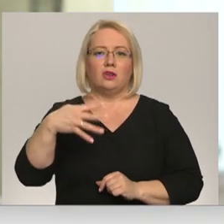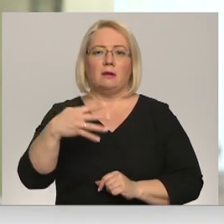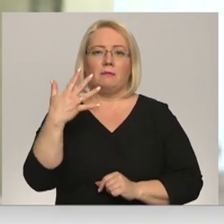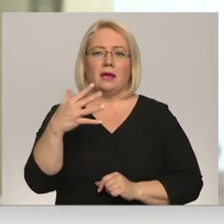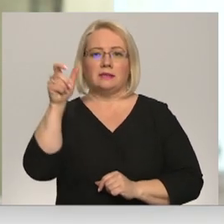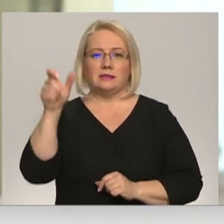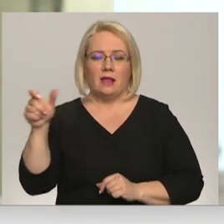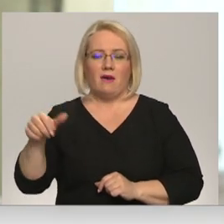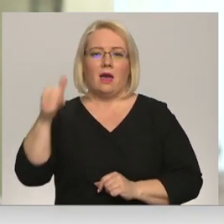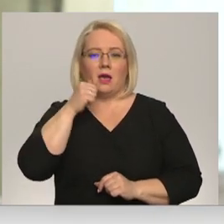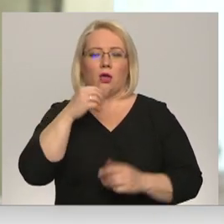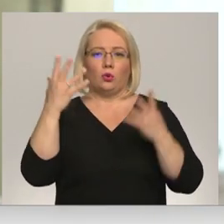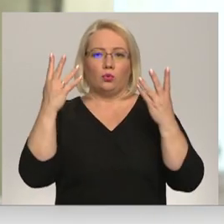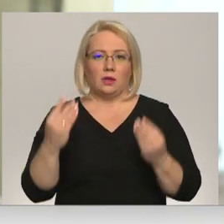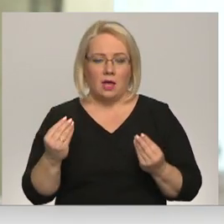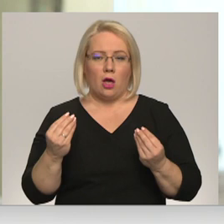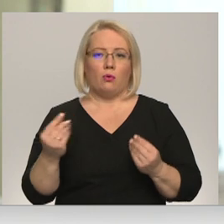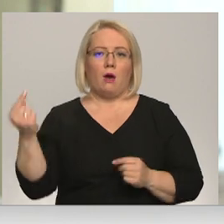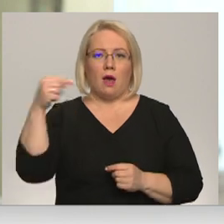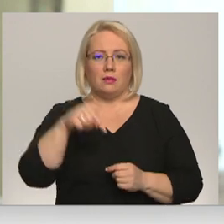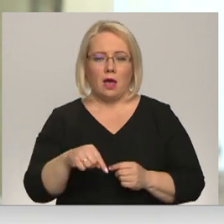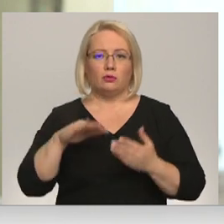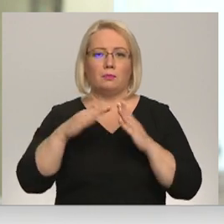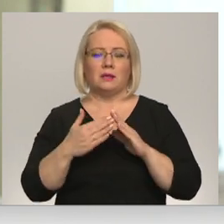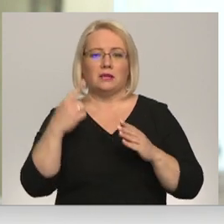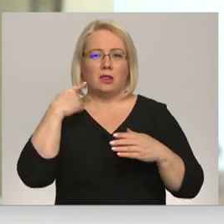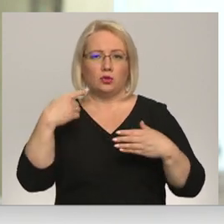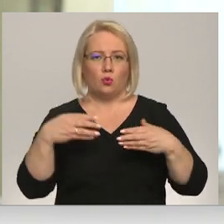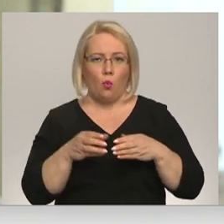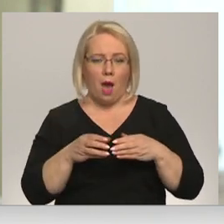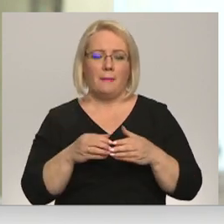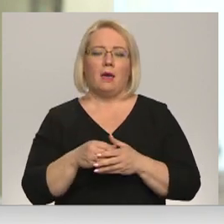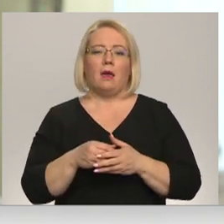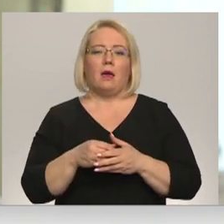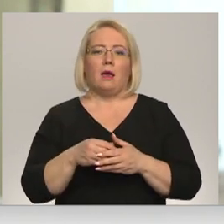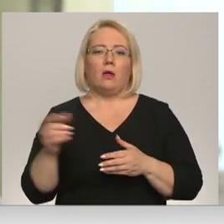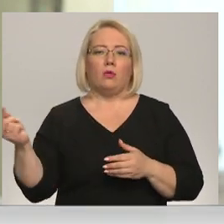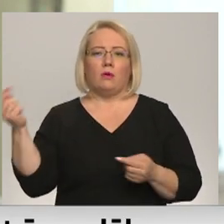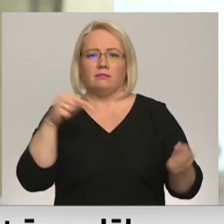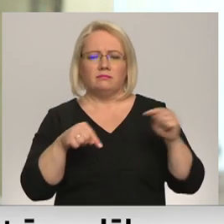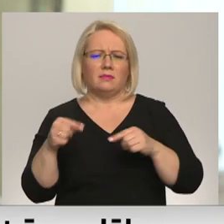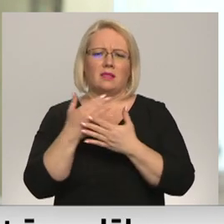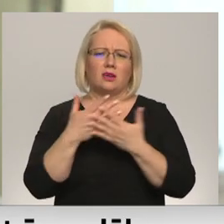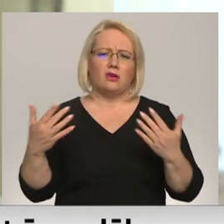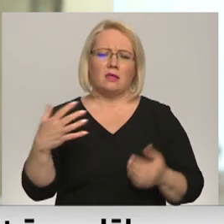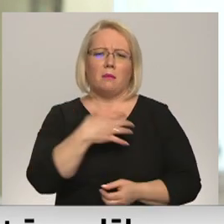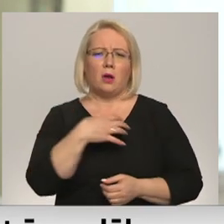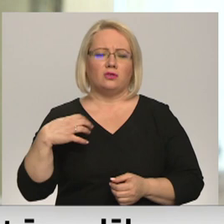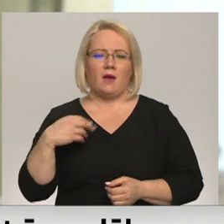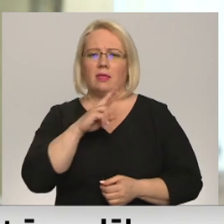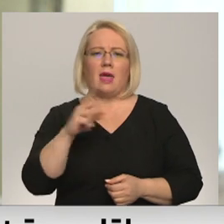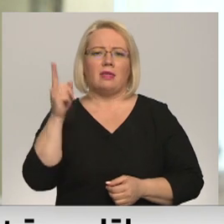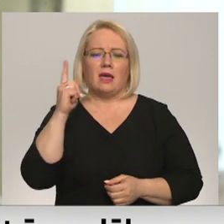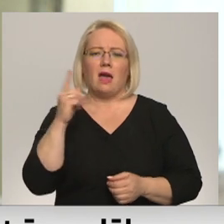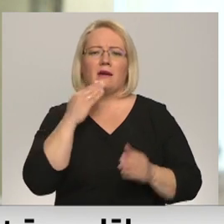Tas ir katru dienu atnākus pilsētas domi no visam pusiem, no dažādam pašvaldībam, ne tikai no